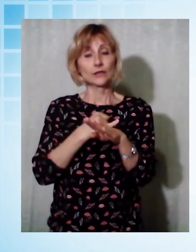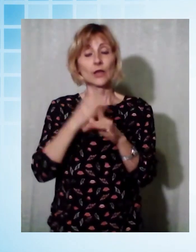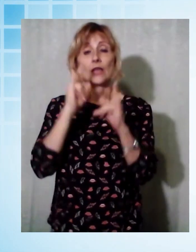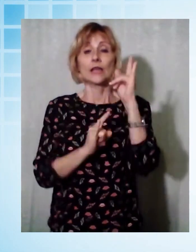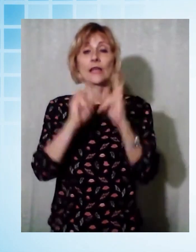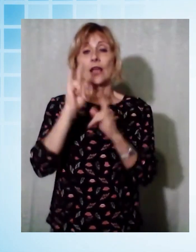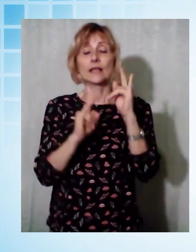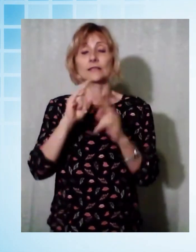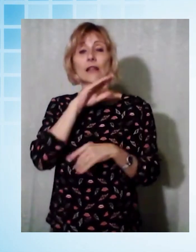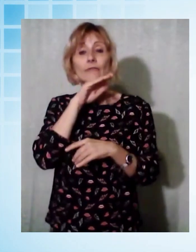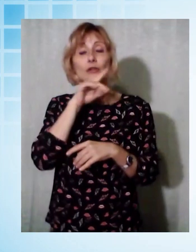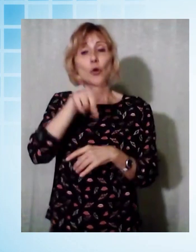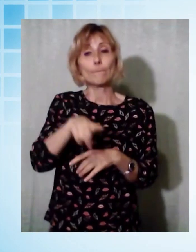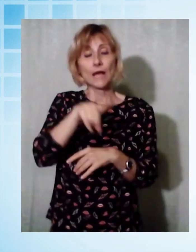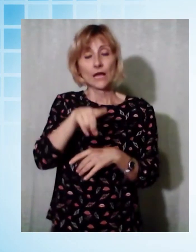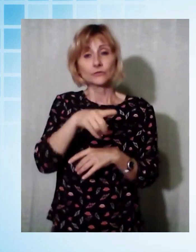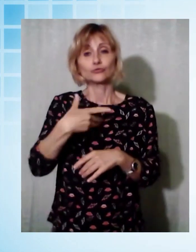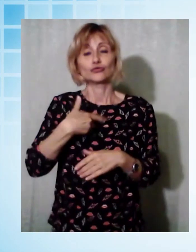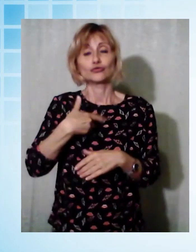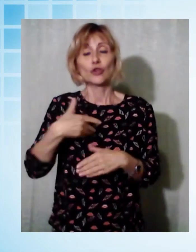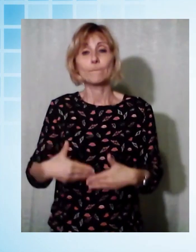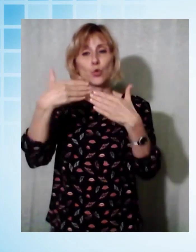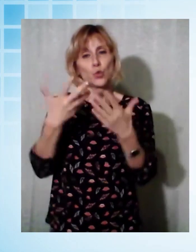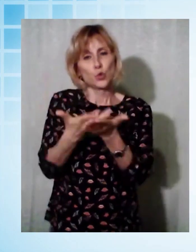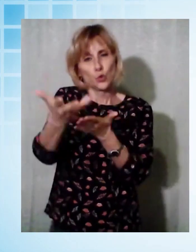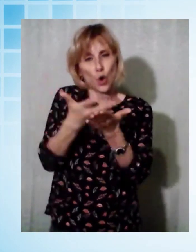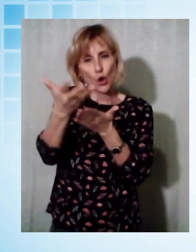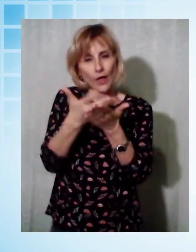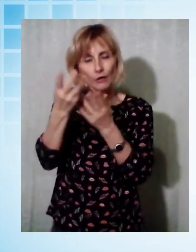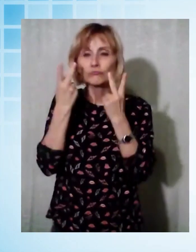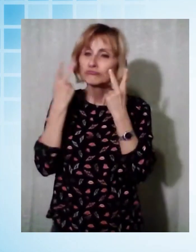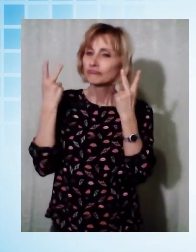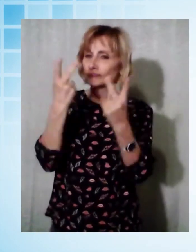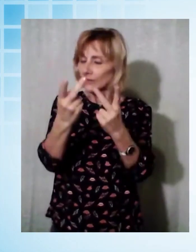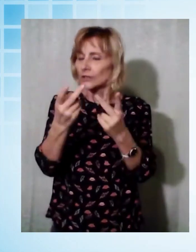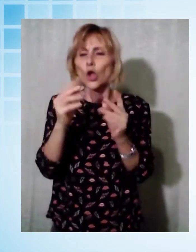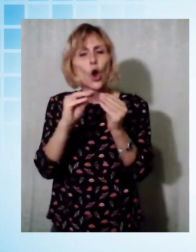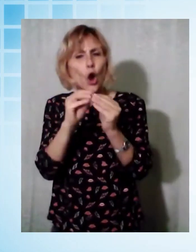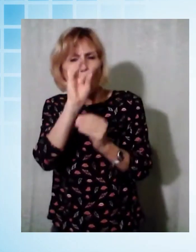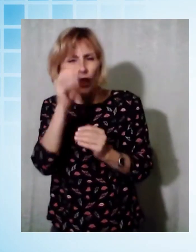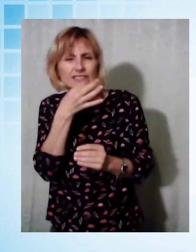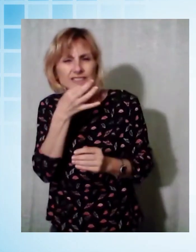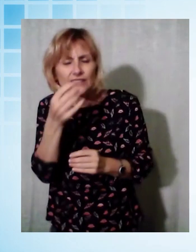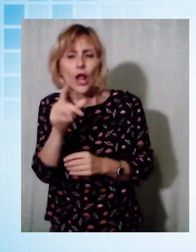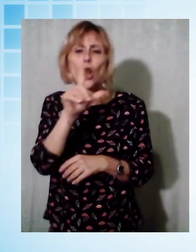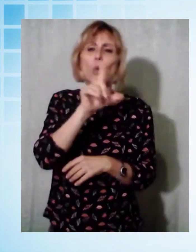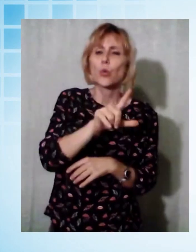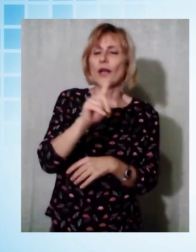Pascoli c'è il muro che racconta. Ci racconta di che cosa si tratta Luca Galeotti.